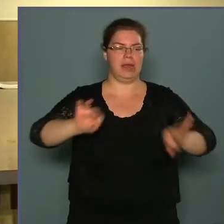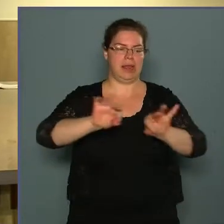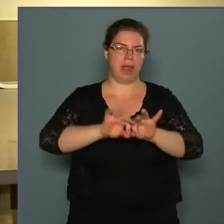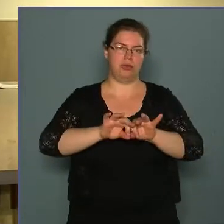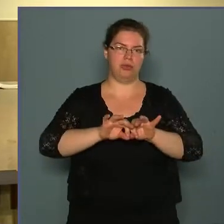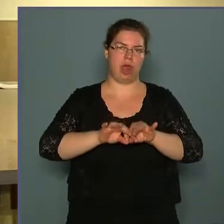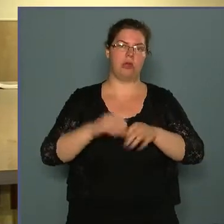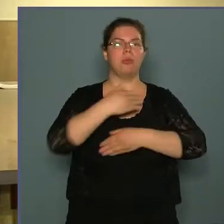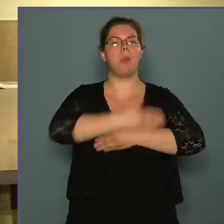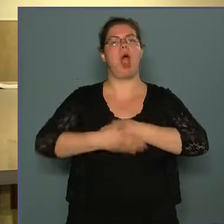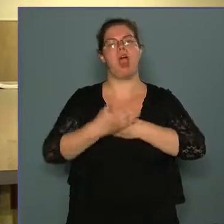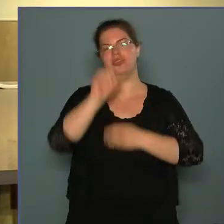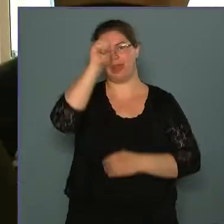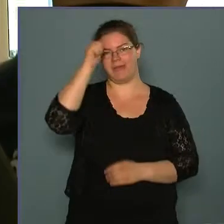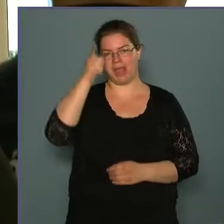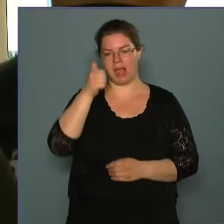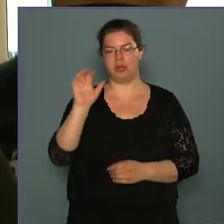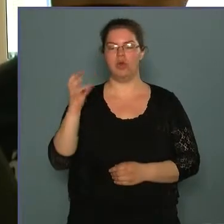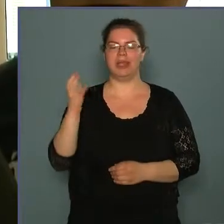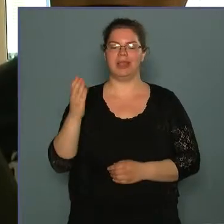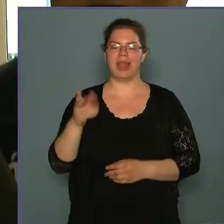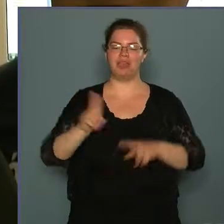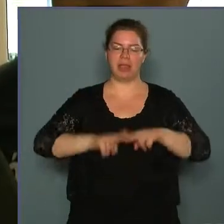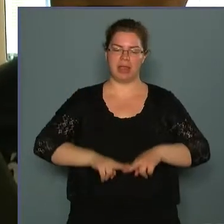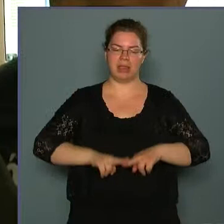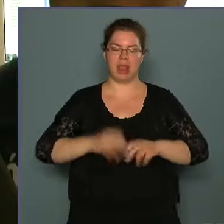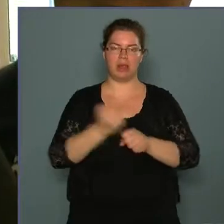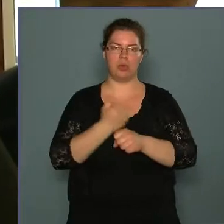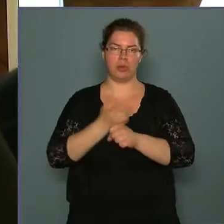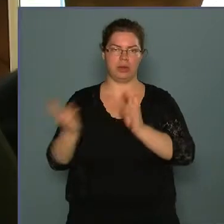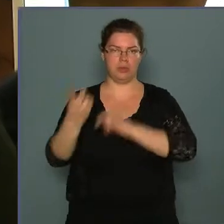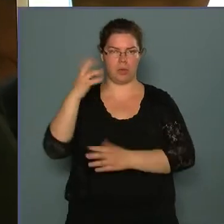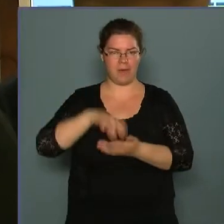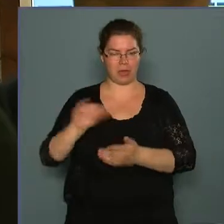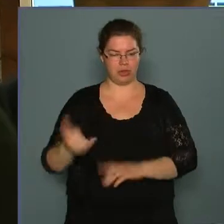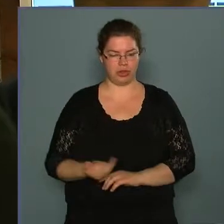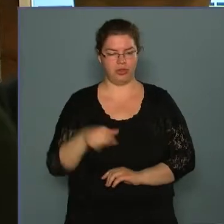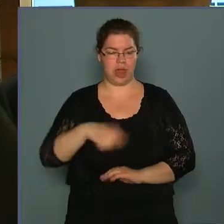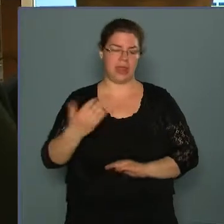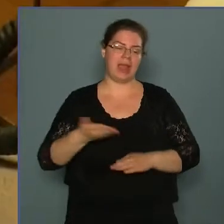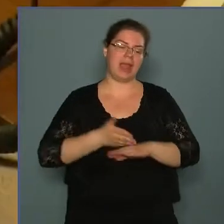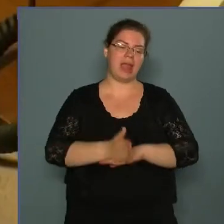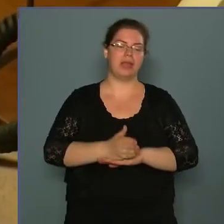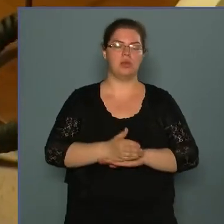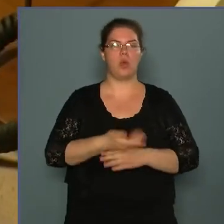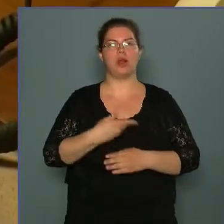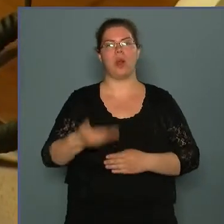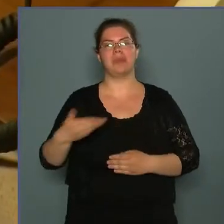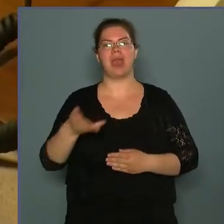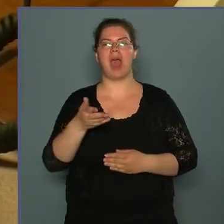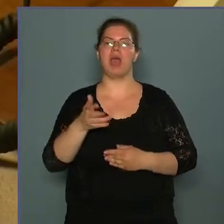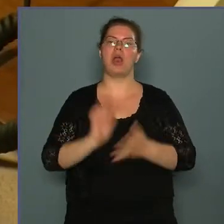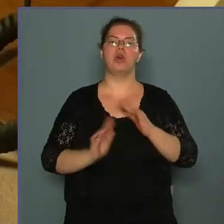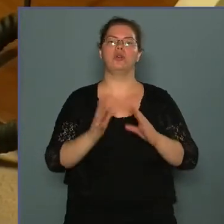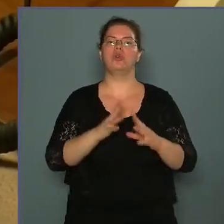pajzs nevezeti riasztási rendszerrel dolgozik a főváros is, és ezzel keresztül kapják a tűzoltók a